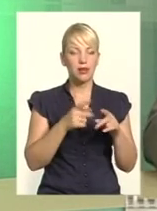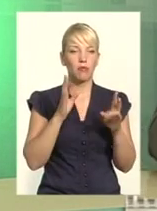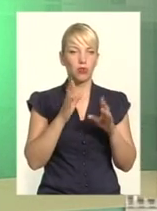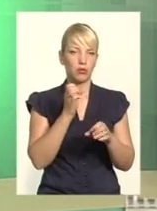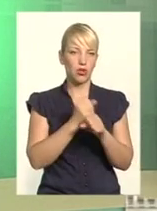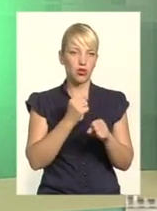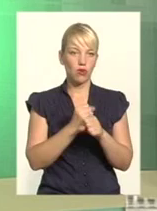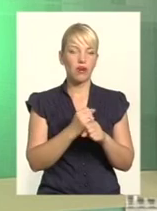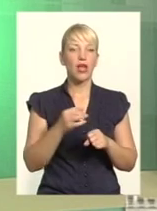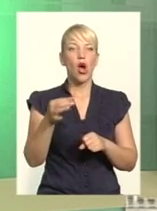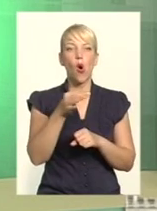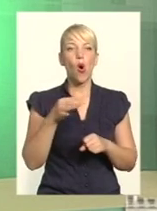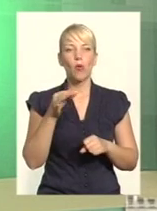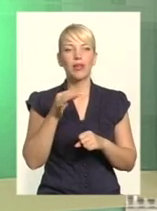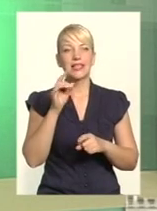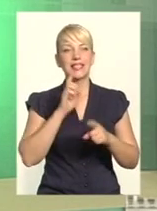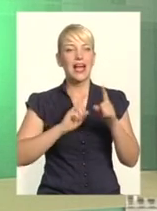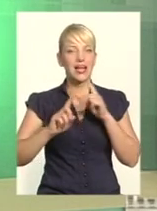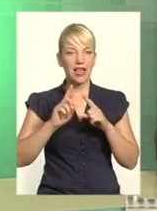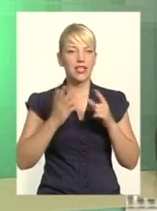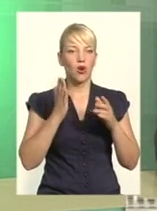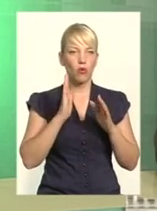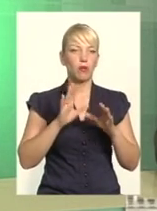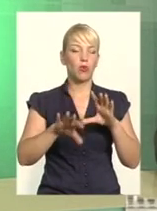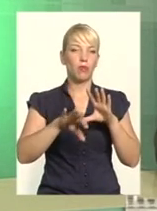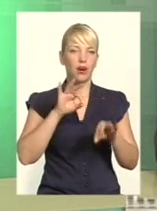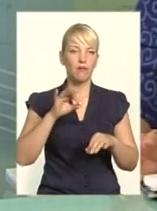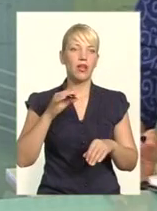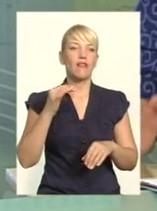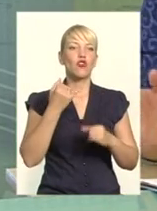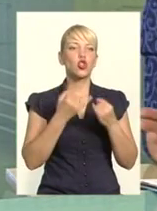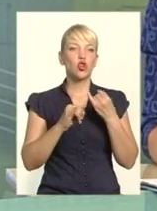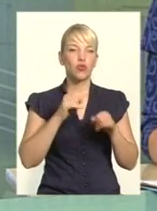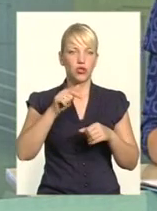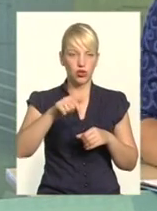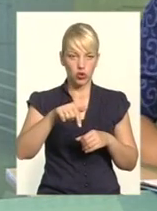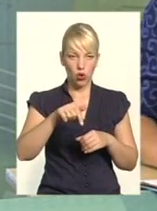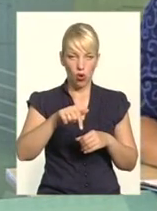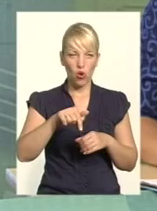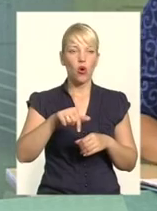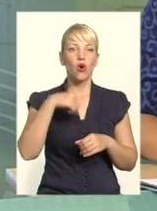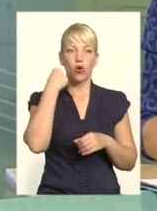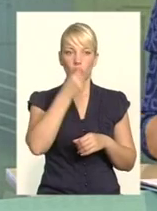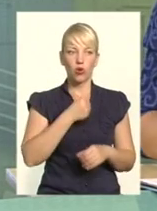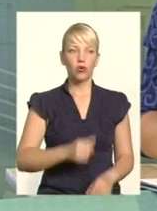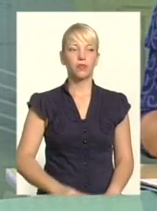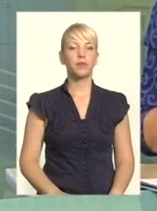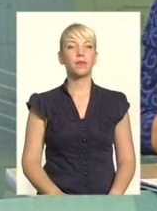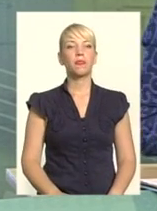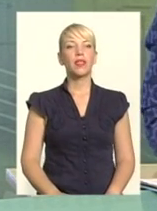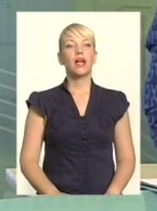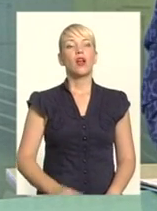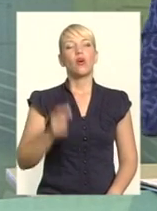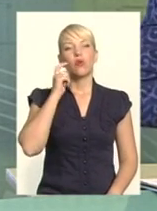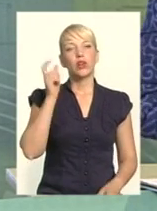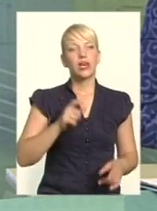беремо в жовтні цього року. І обласна, і районні ради. І, власне, ми виходимо в період, коли Україна